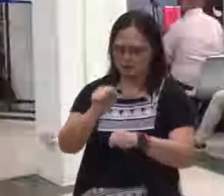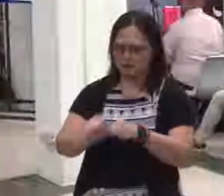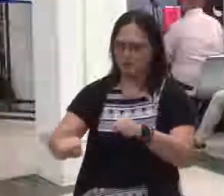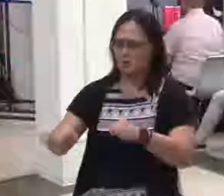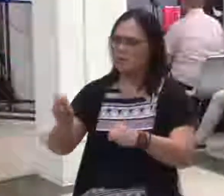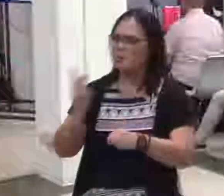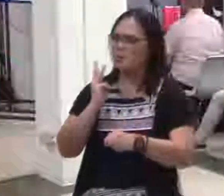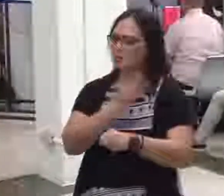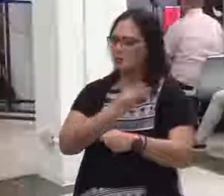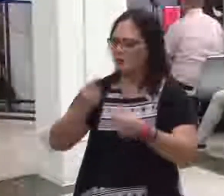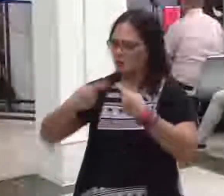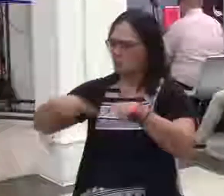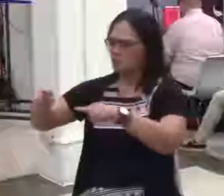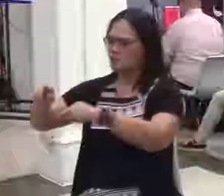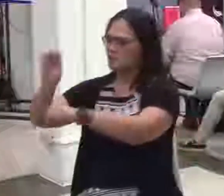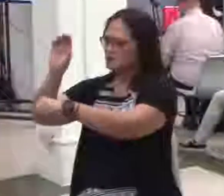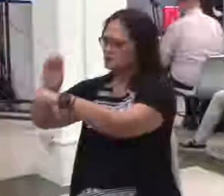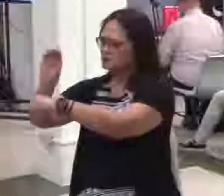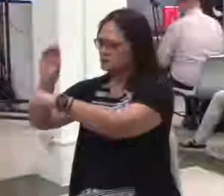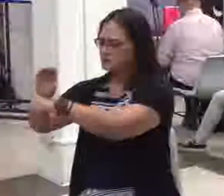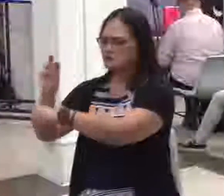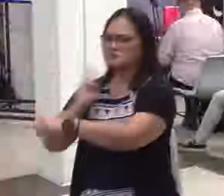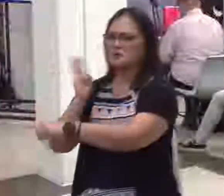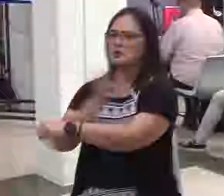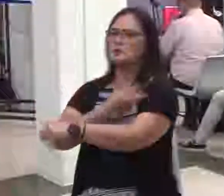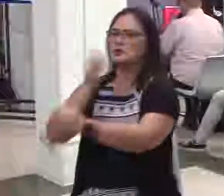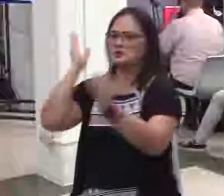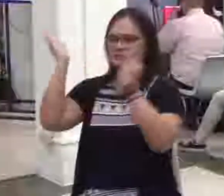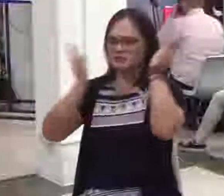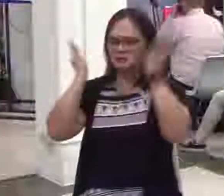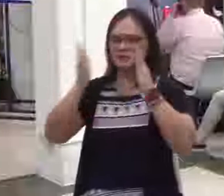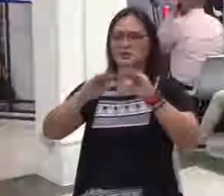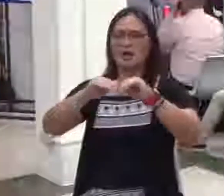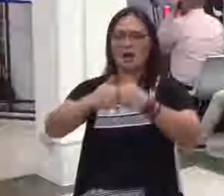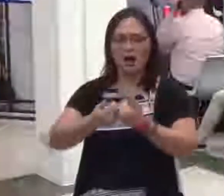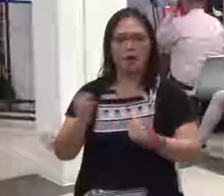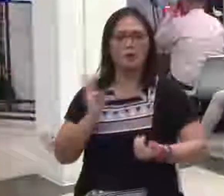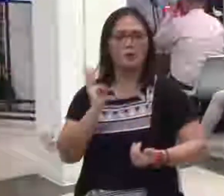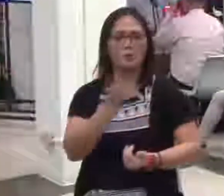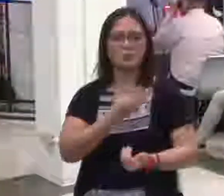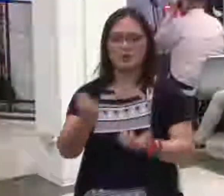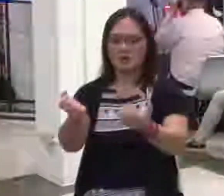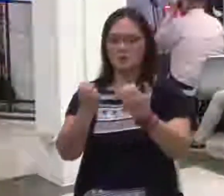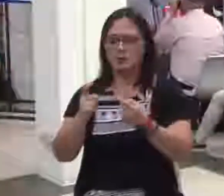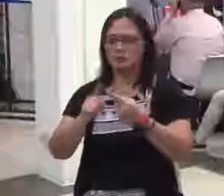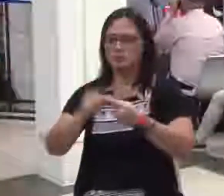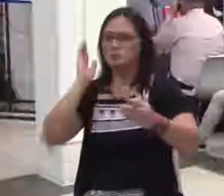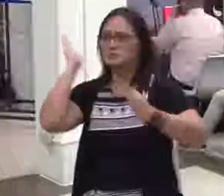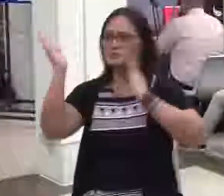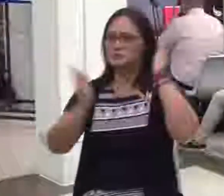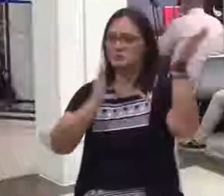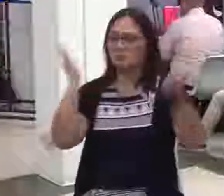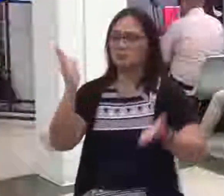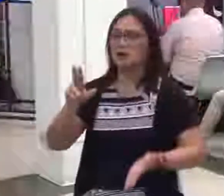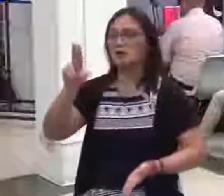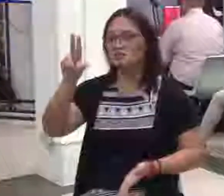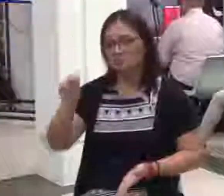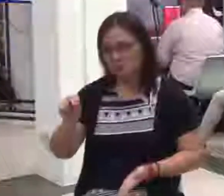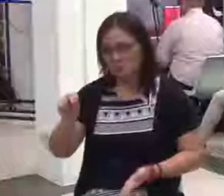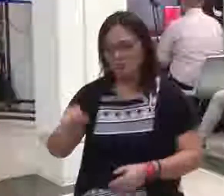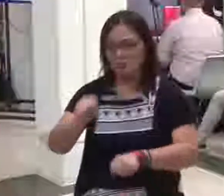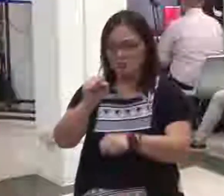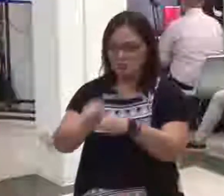-selebra kung paano natin gusto lumapit sa Panginoon. Kaya may mga pastor na po ngayon kapag nagpipreach sila naka t-shirt lang.